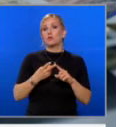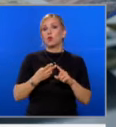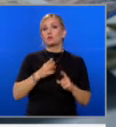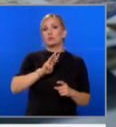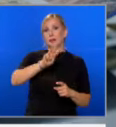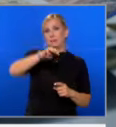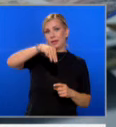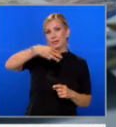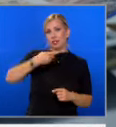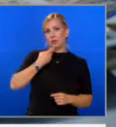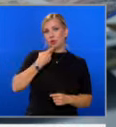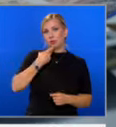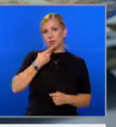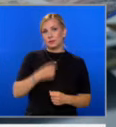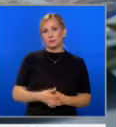три месечия на годината.